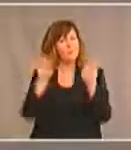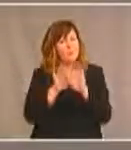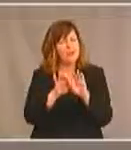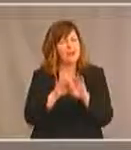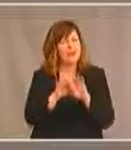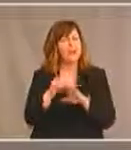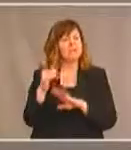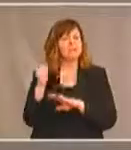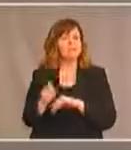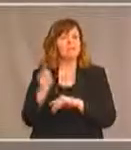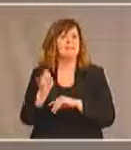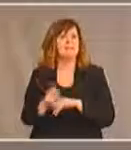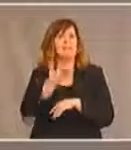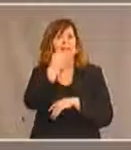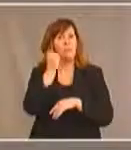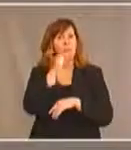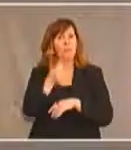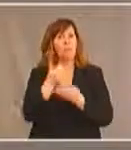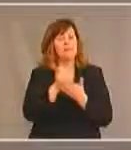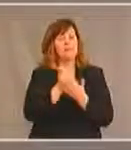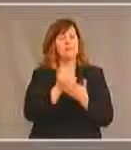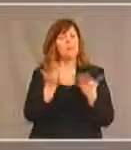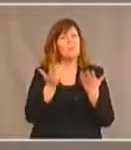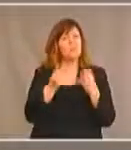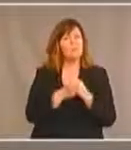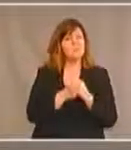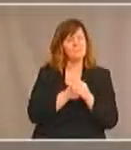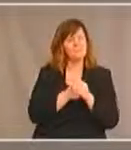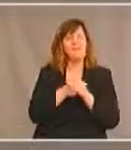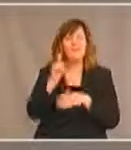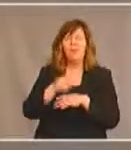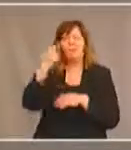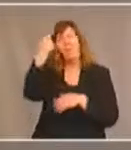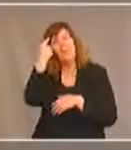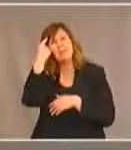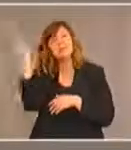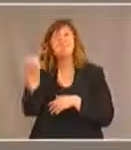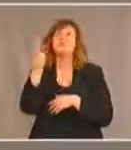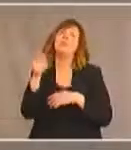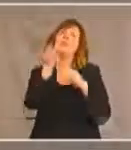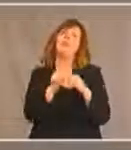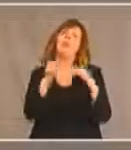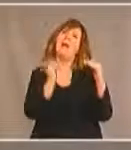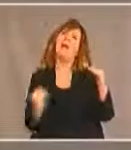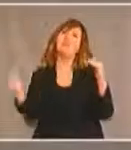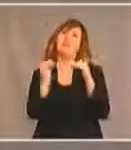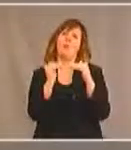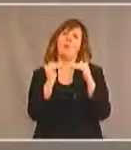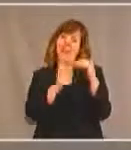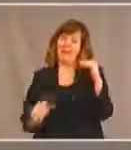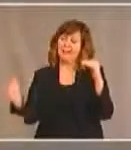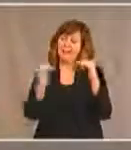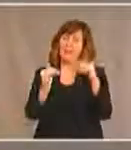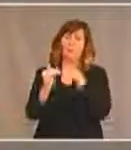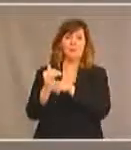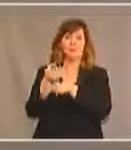nécessaire et c'est de penser toujours à l'inclusion des autochtones ayant des